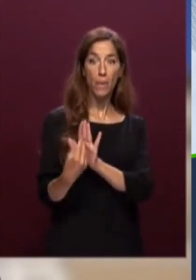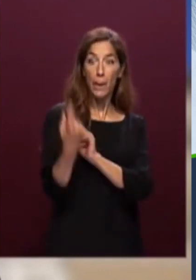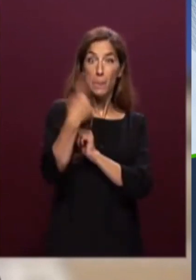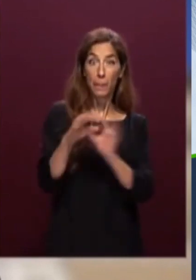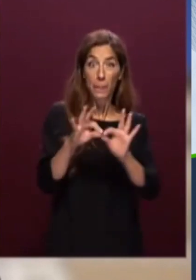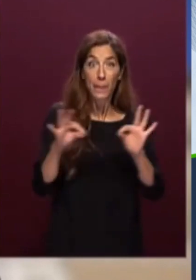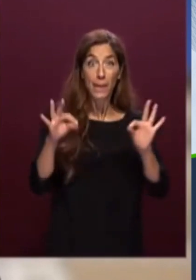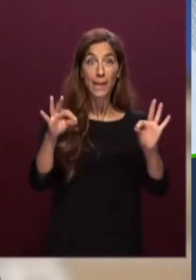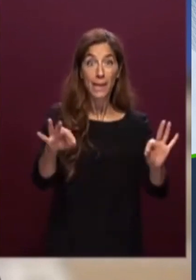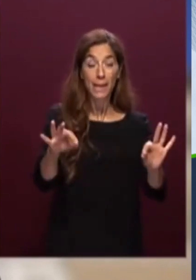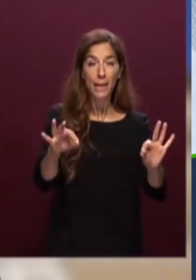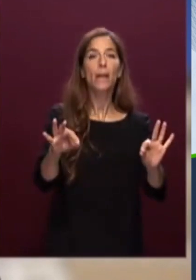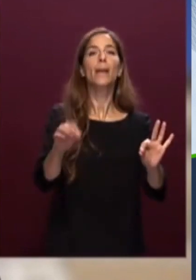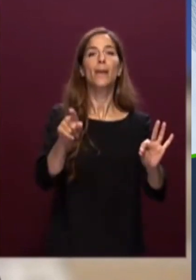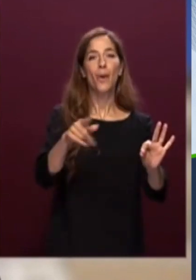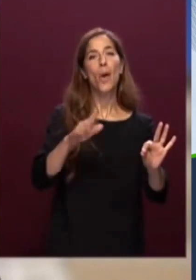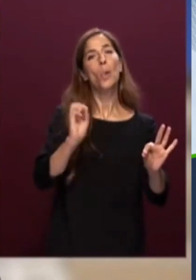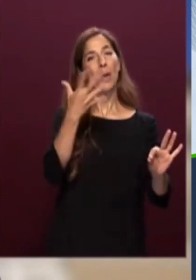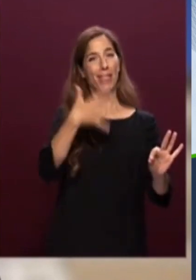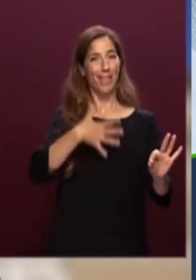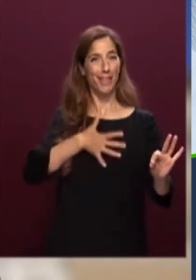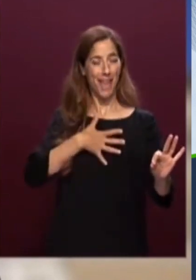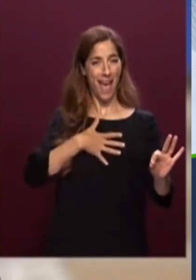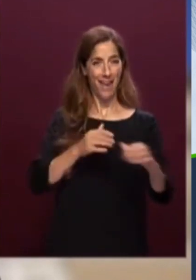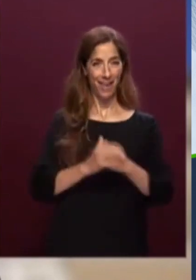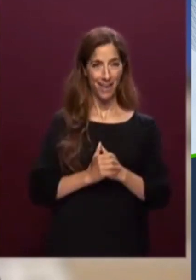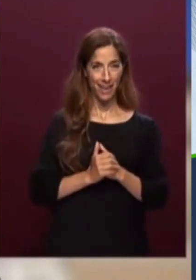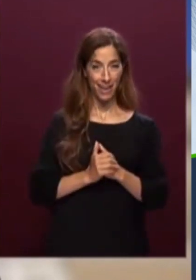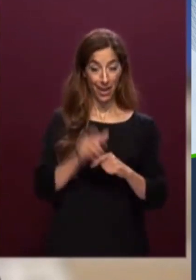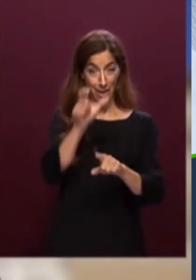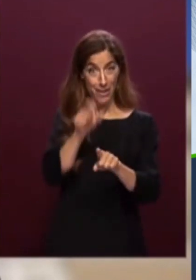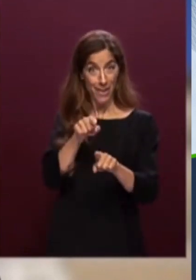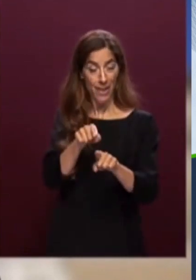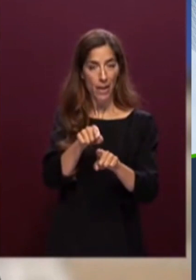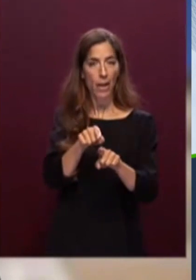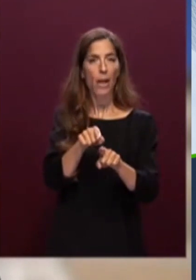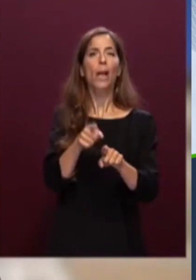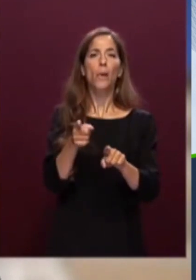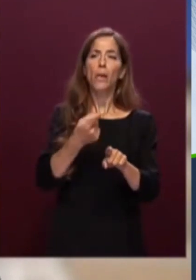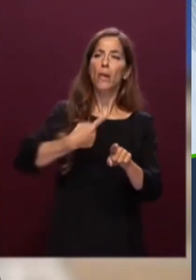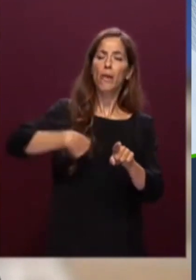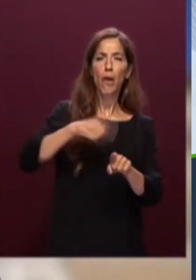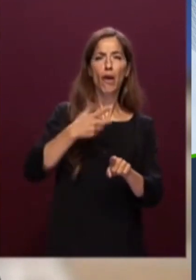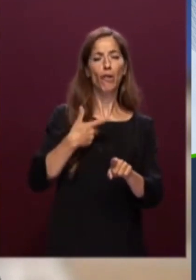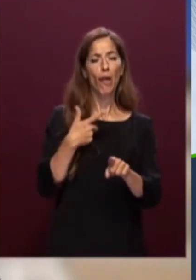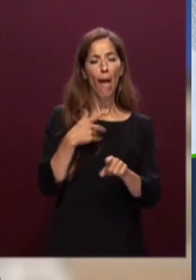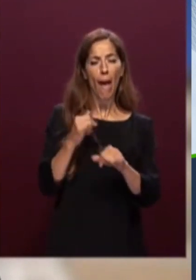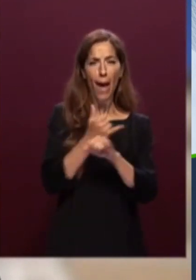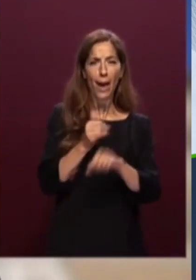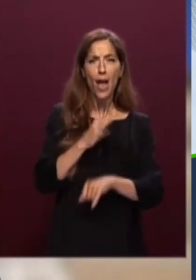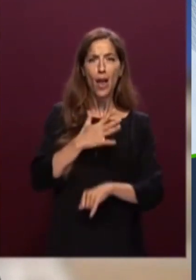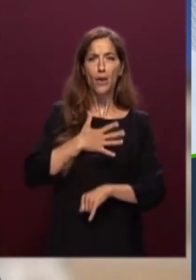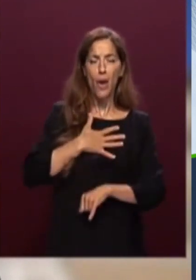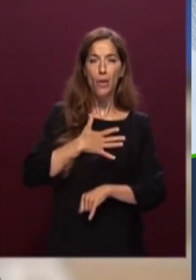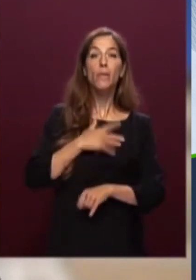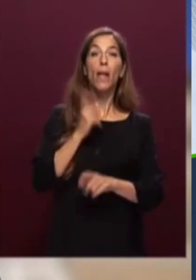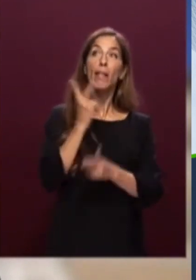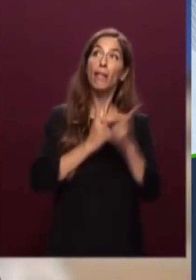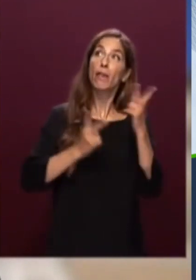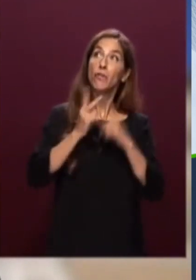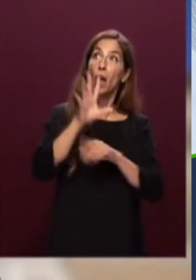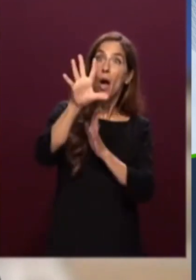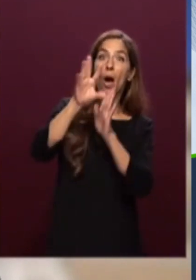senza omologarsi a realtà estere più monolitiche e a culture che non diversificano